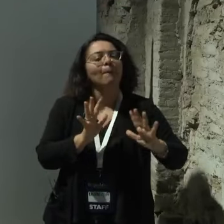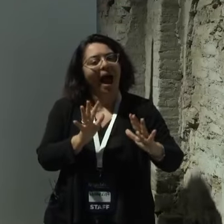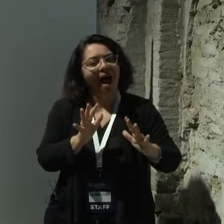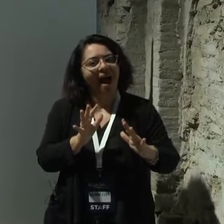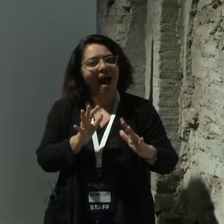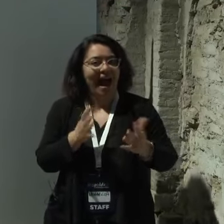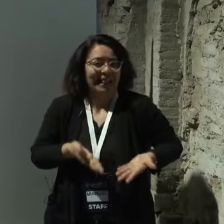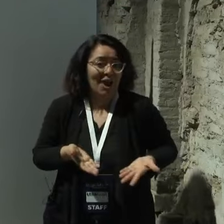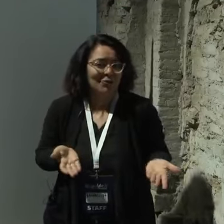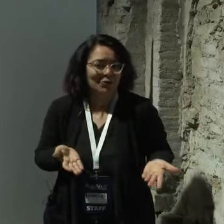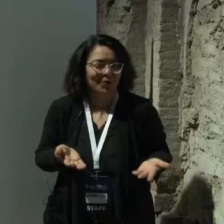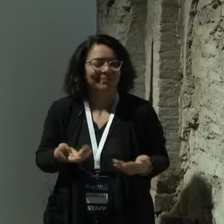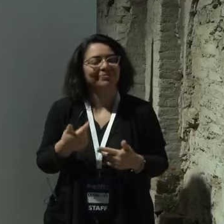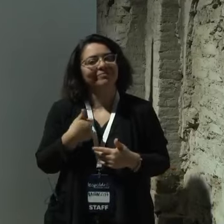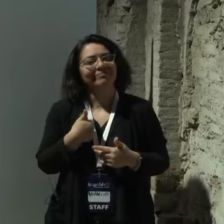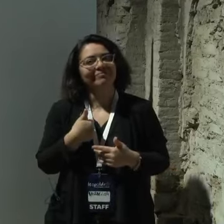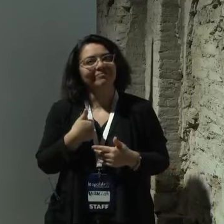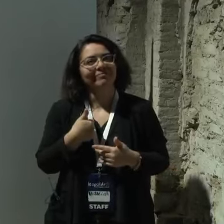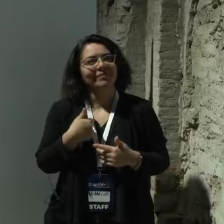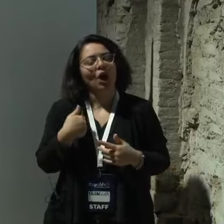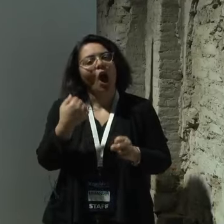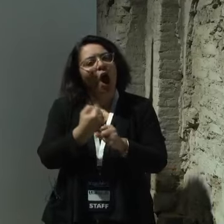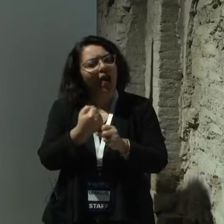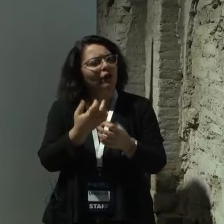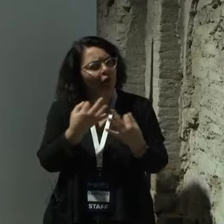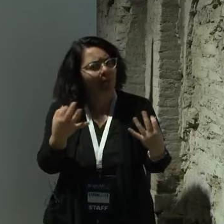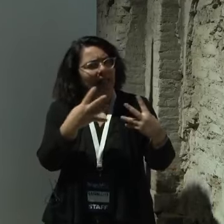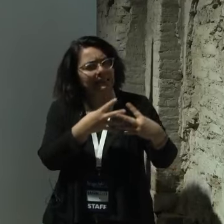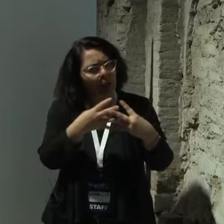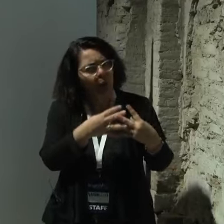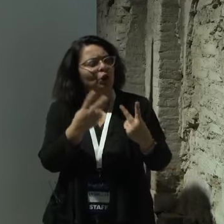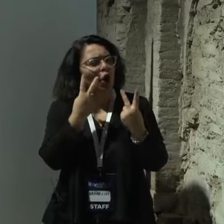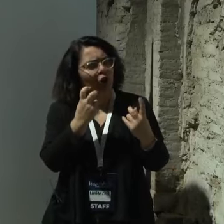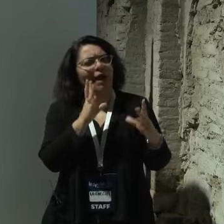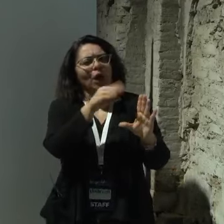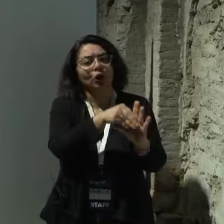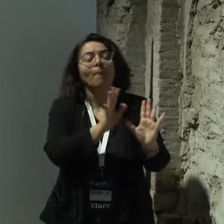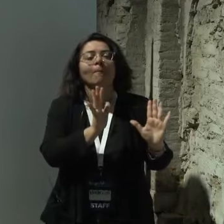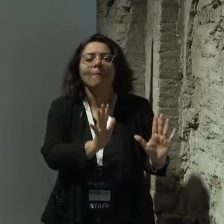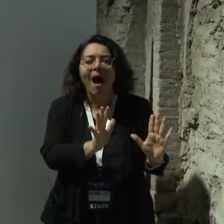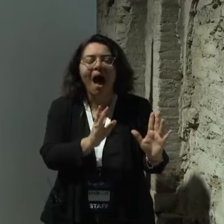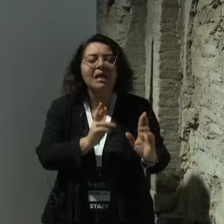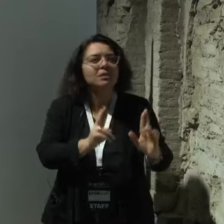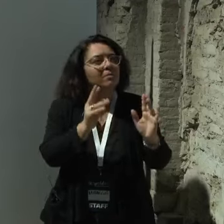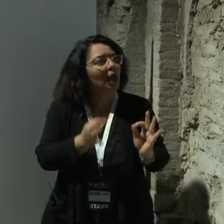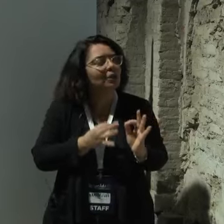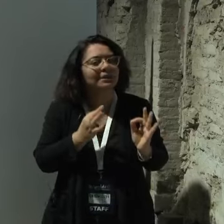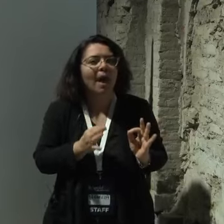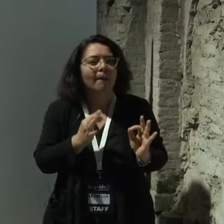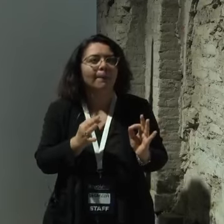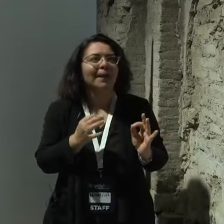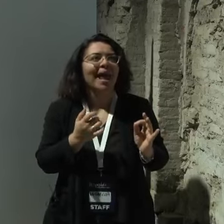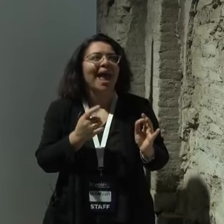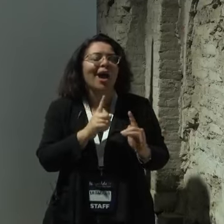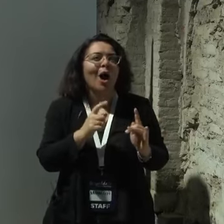un aiuto e la possibilità di lavorare bene negli Stati Uniti però spero sempre di poter portare